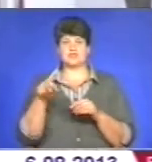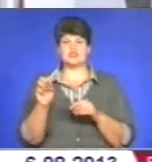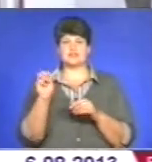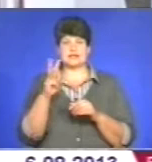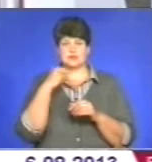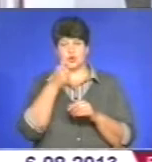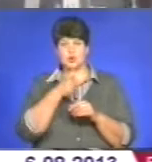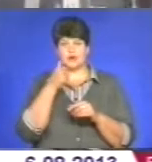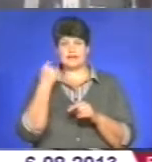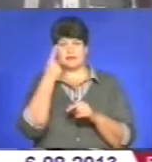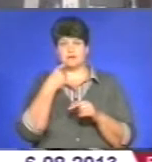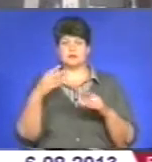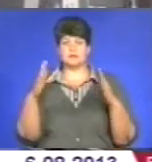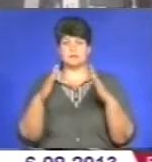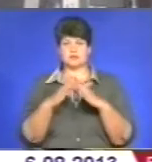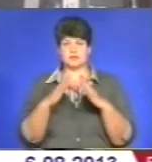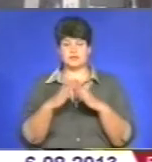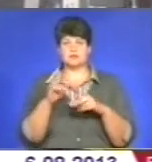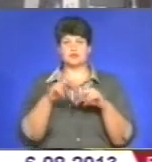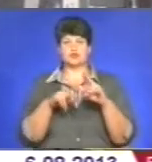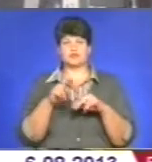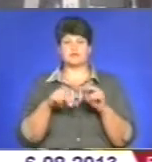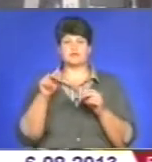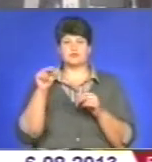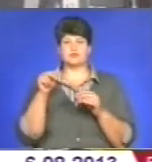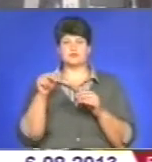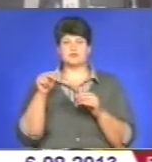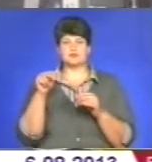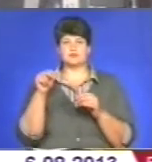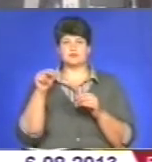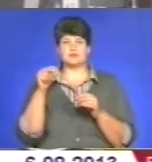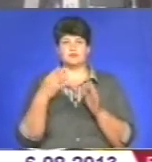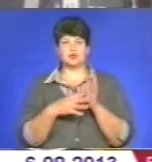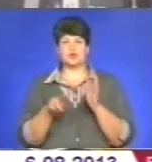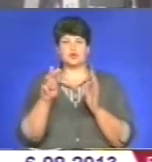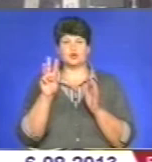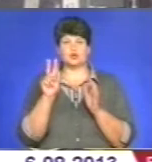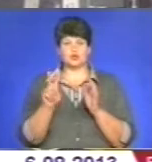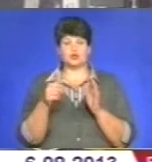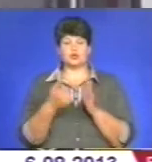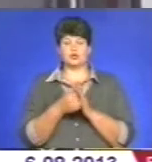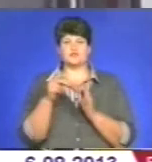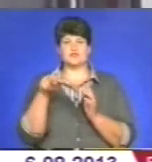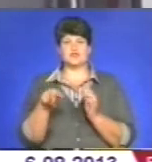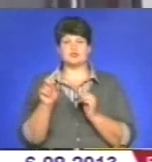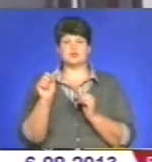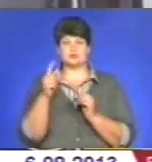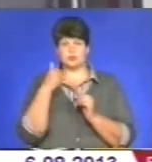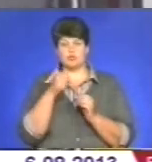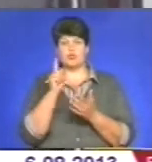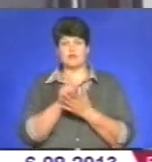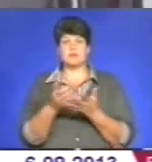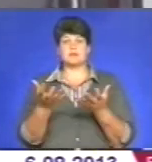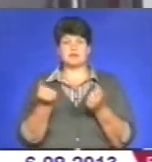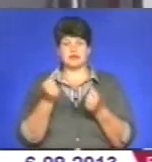-го, індивідуальні житлові будинки, збудовані з 1992 по 2011 роки, повинна прийняти в